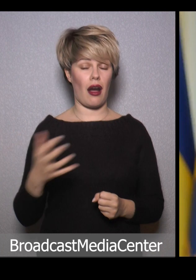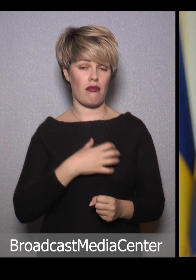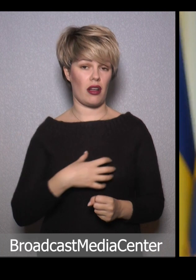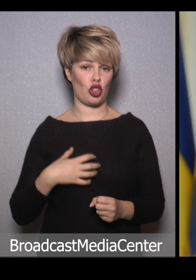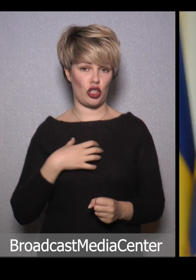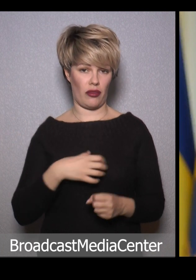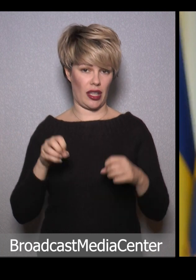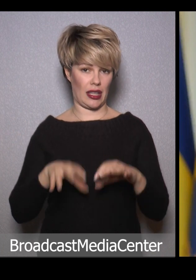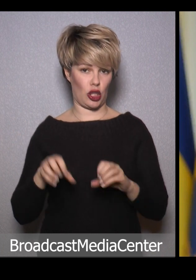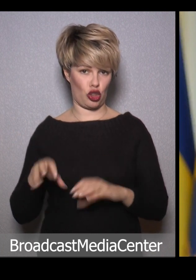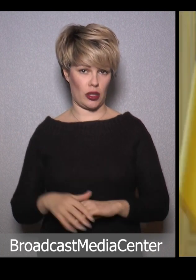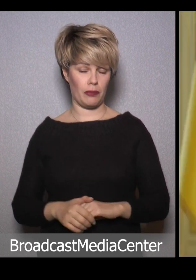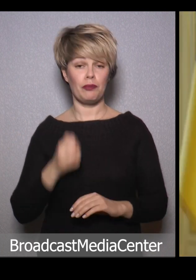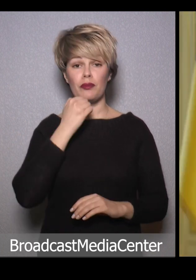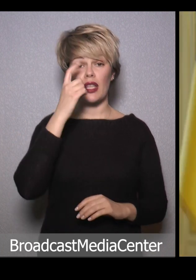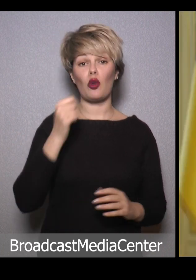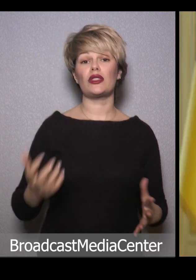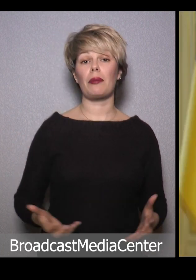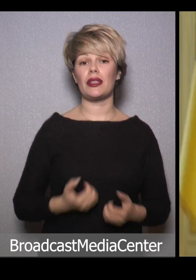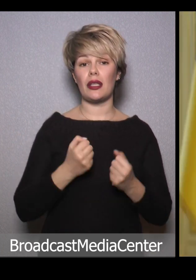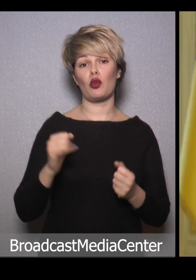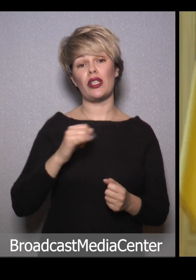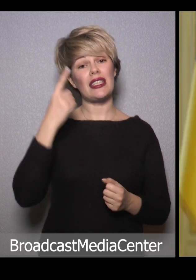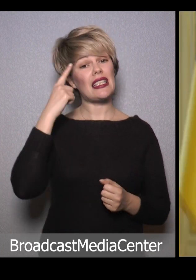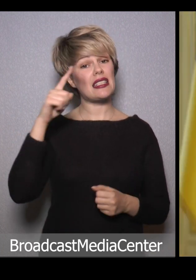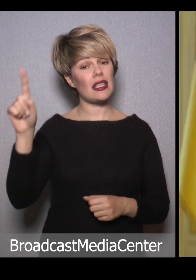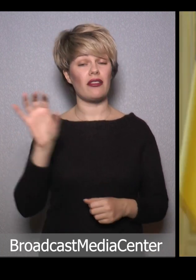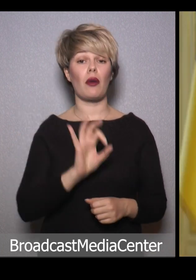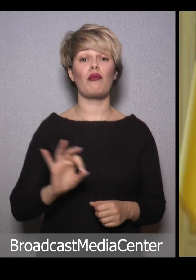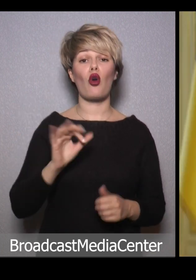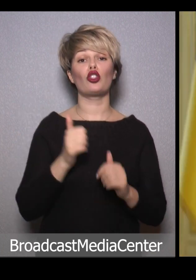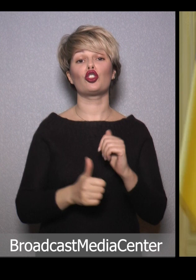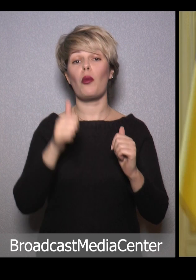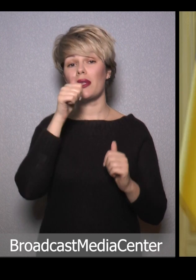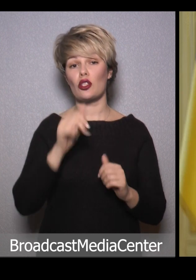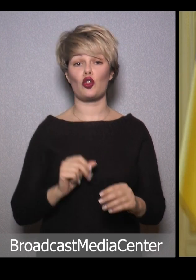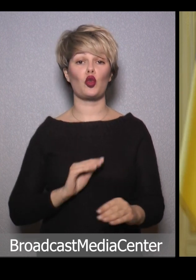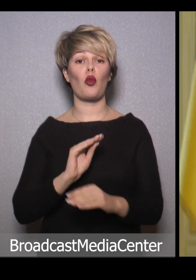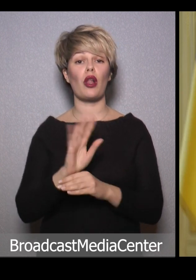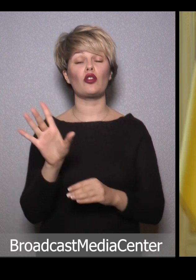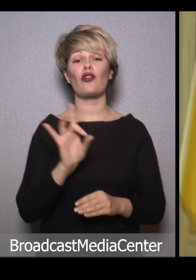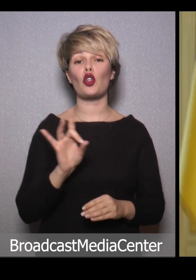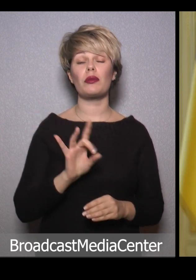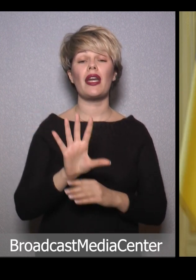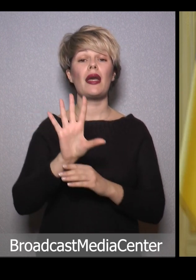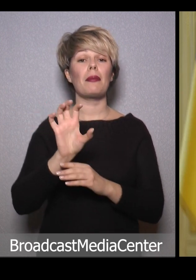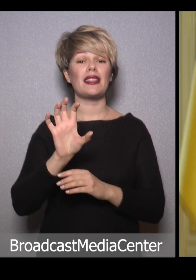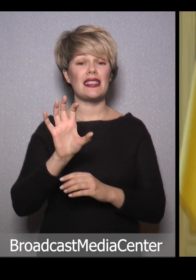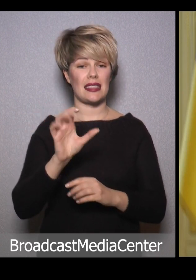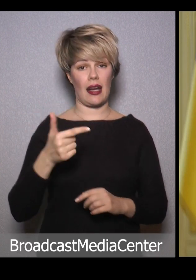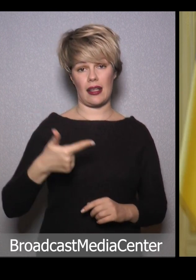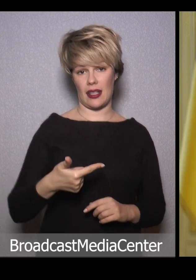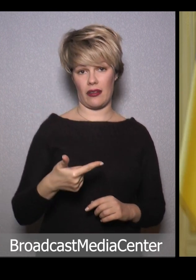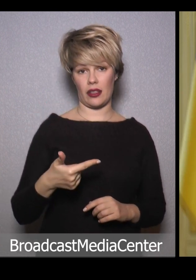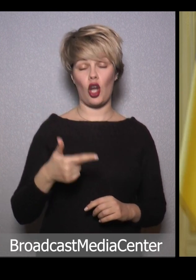важливих рішень. Дякую за підтримку ініціативи про щомісячну доплату у розмірі 500